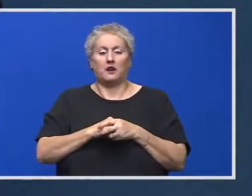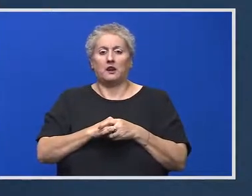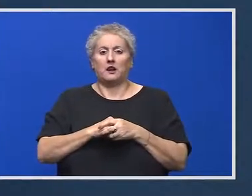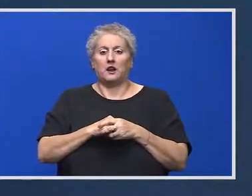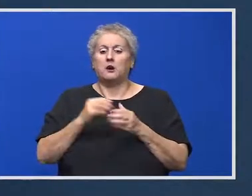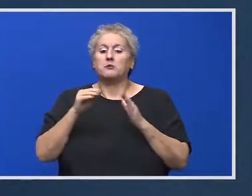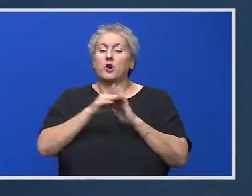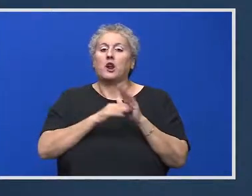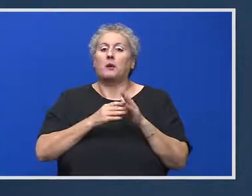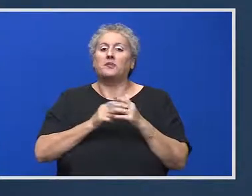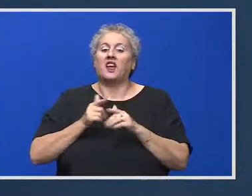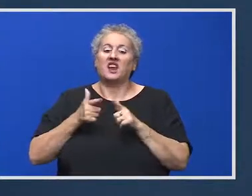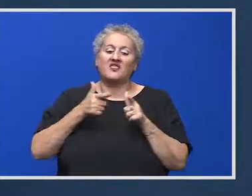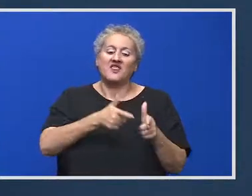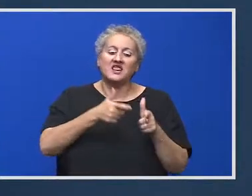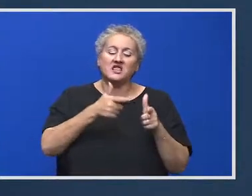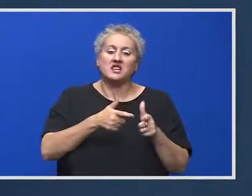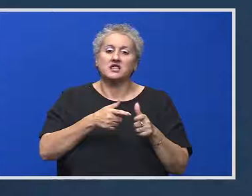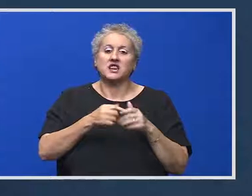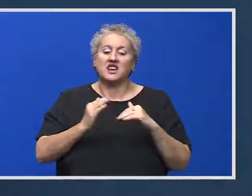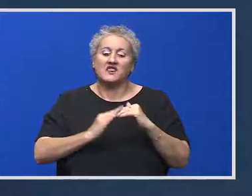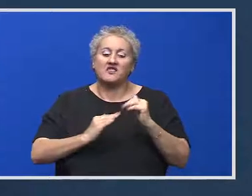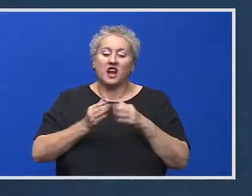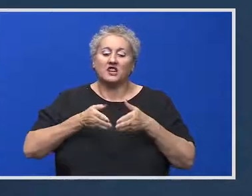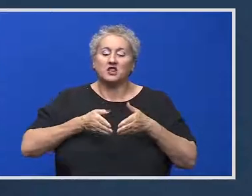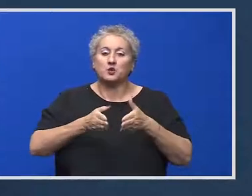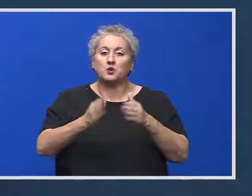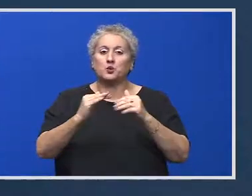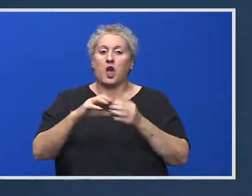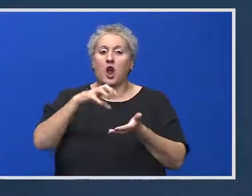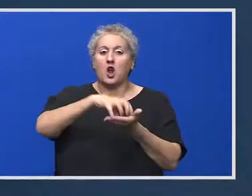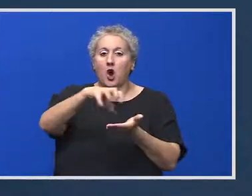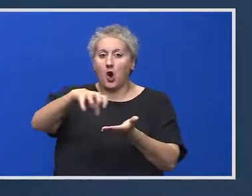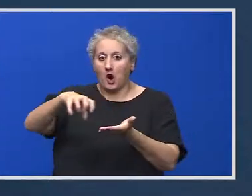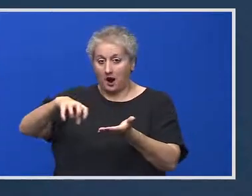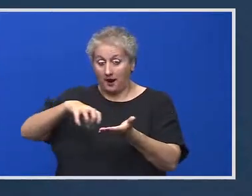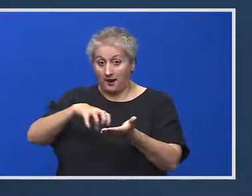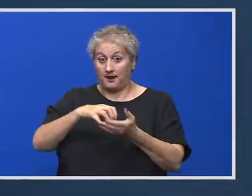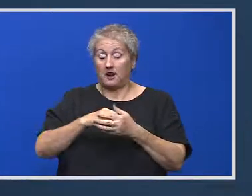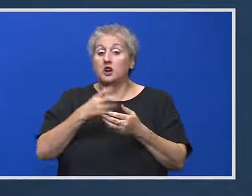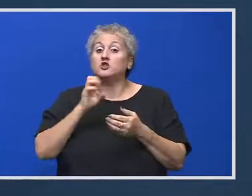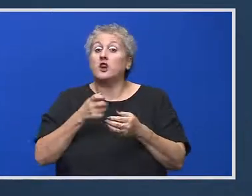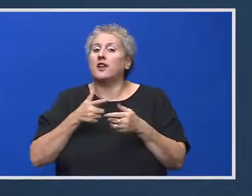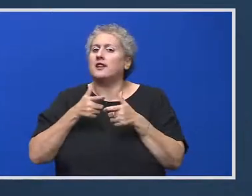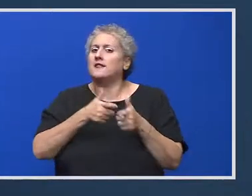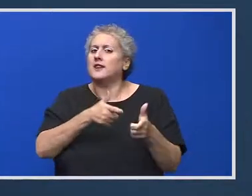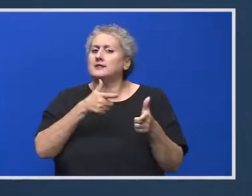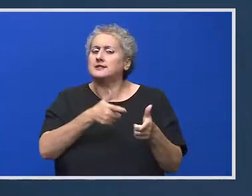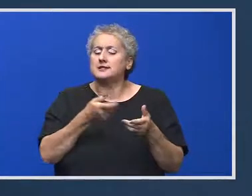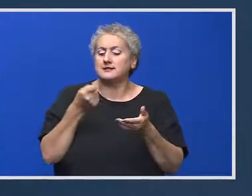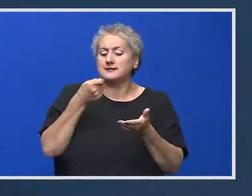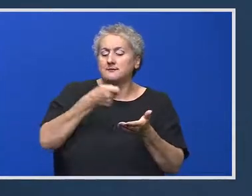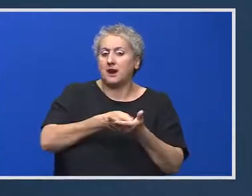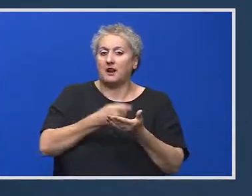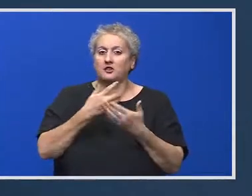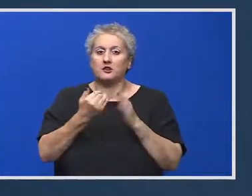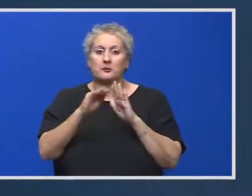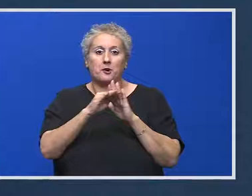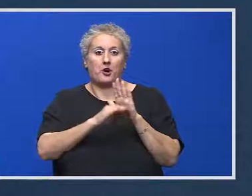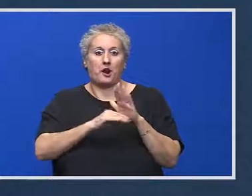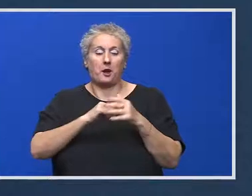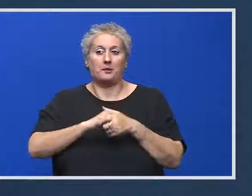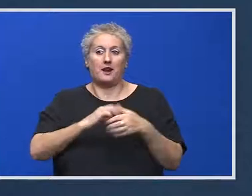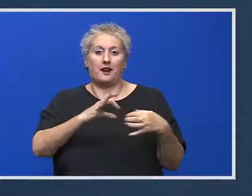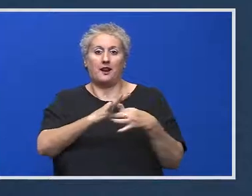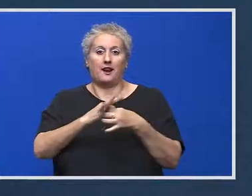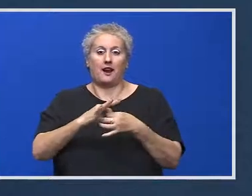investiții pentru infrastructura locală. Ne putem spune care va fi bugetul acestui program și ce investiții va viza acest program prea de